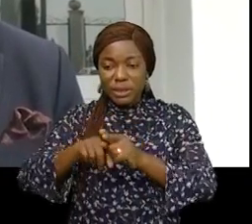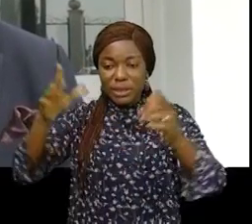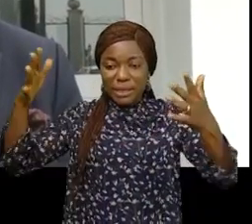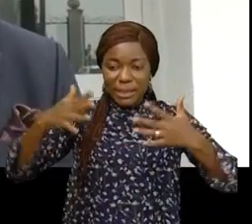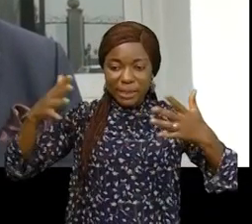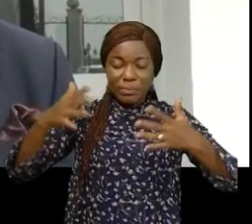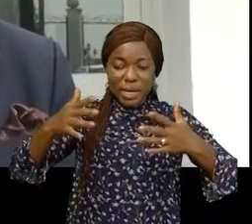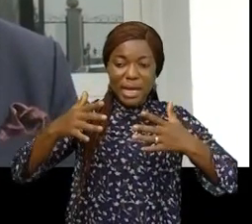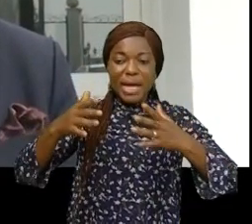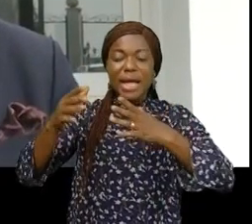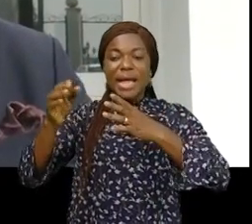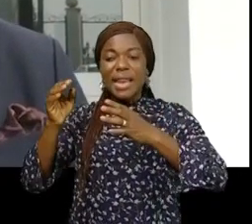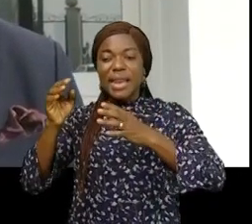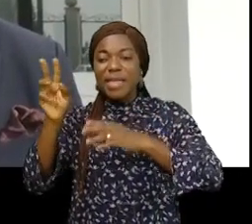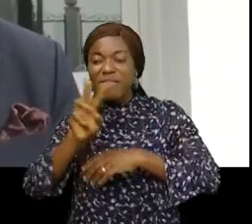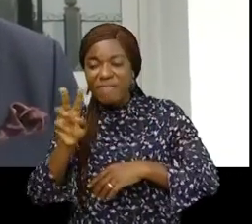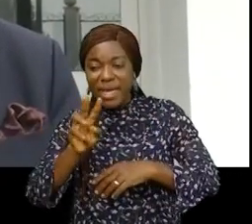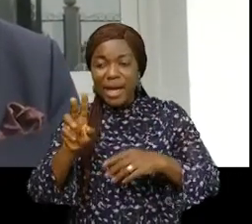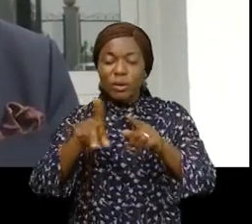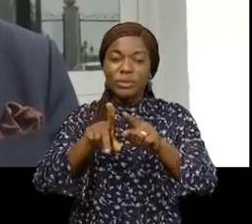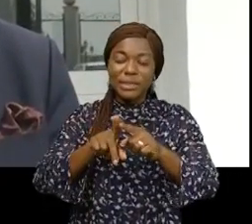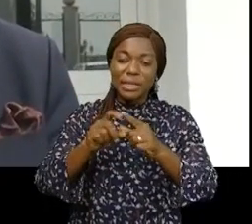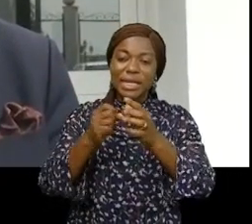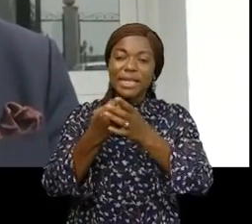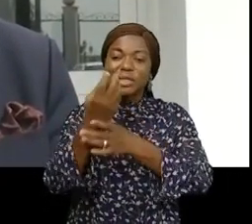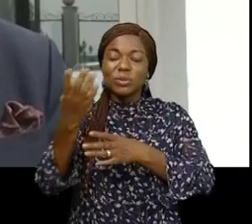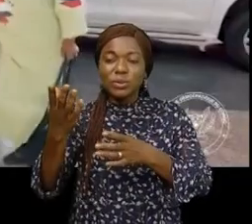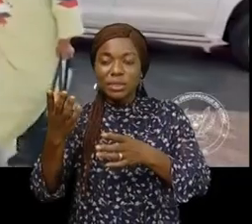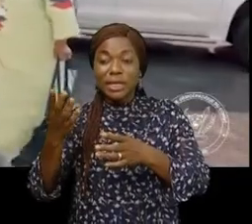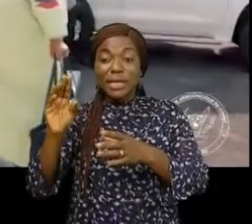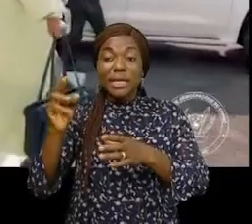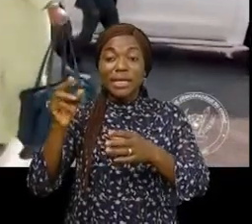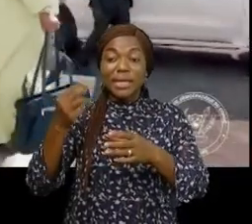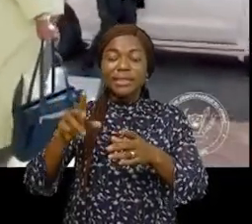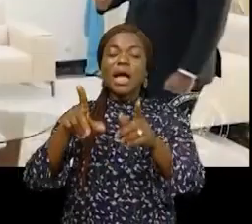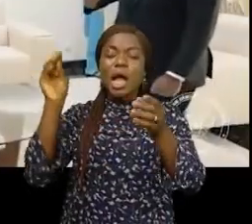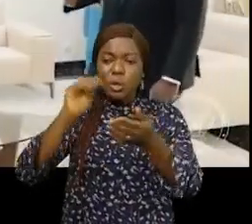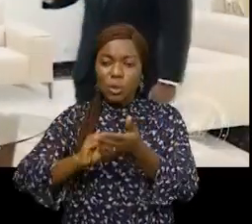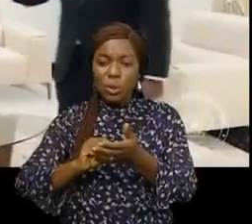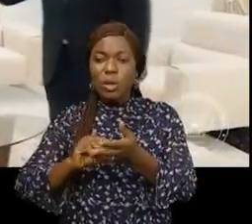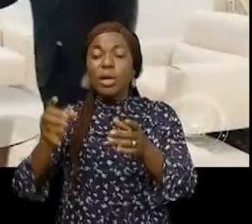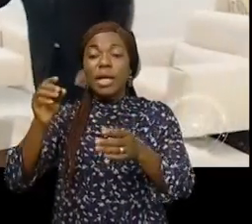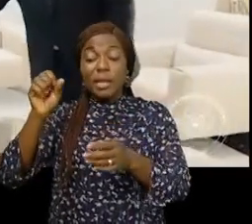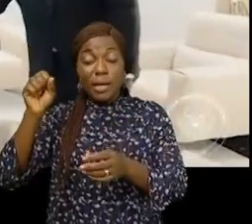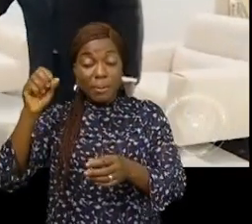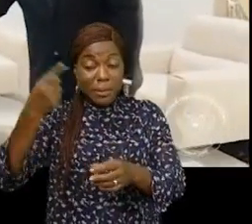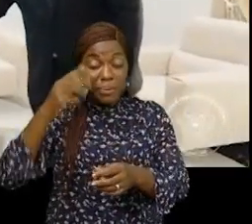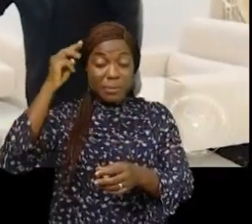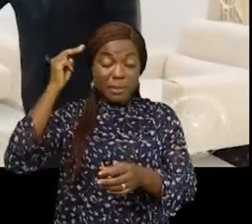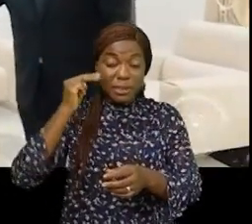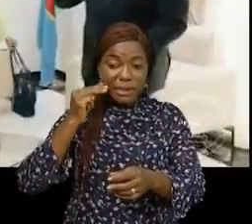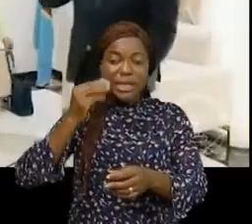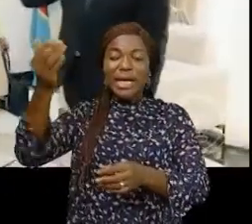biodiversité, ressources naturelles et énergie. L'entretien entre les chefs de l'exécutif national Jean-Michel